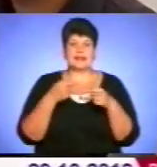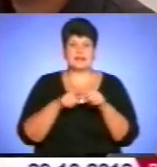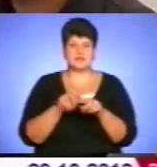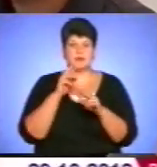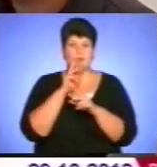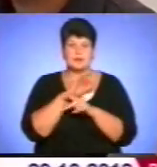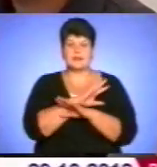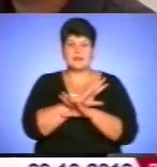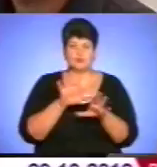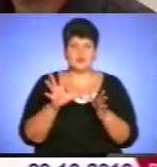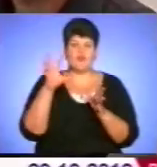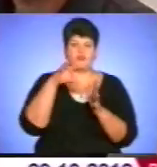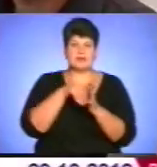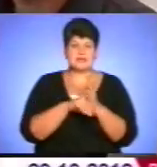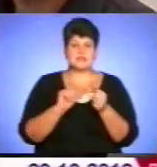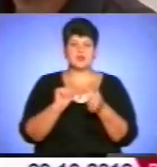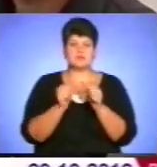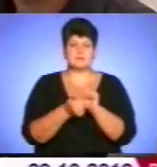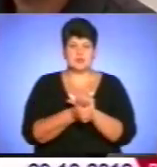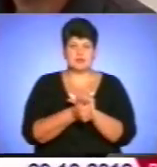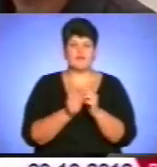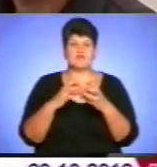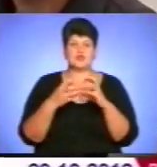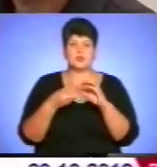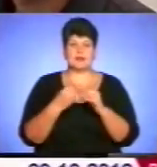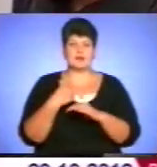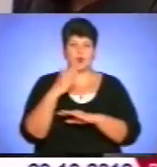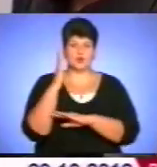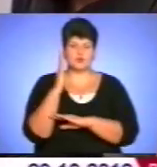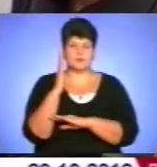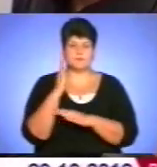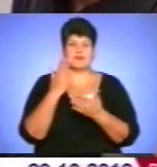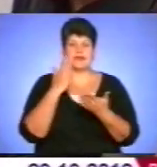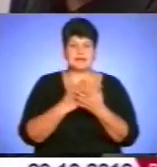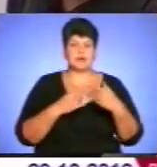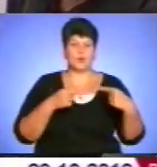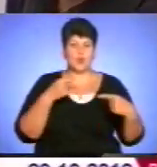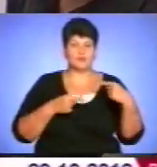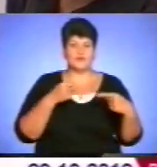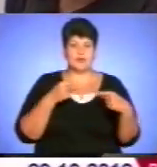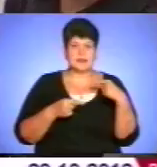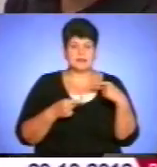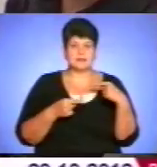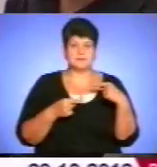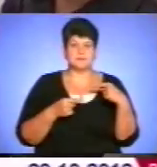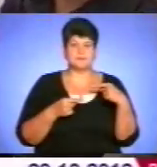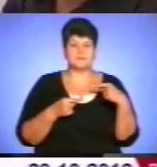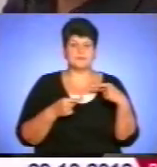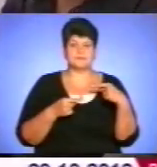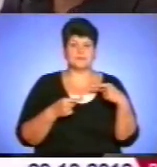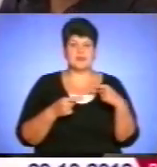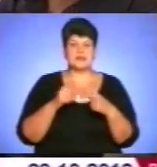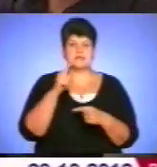що це не буде внесено зміни, власне, в результати голосування. Скажімо, є конфлікти в